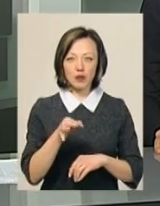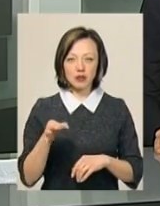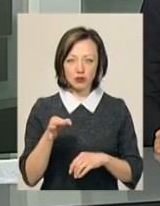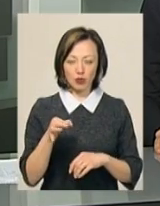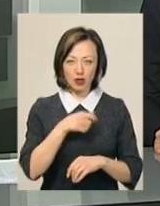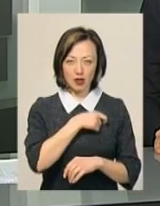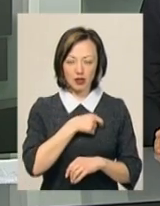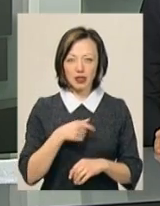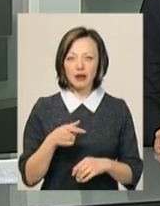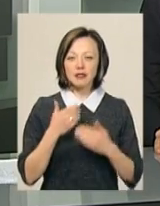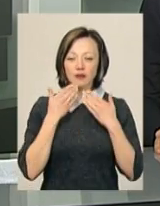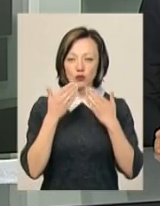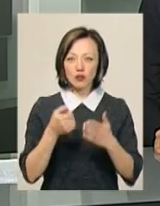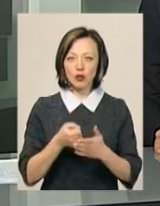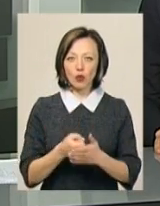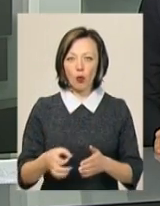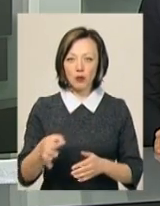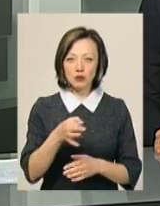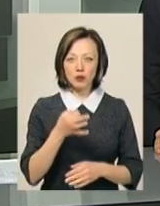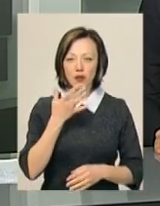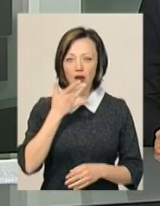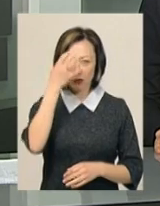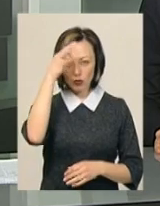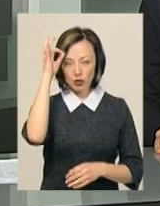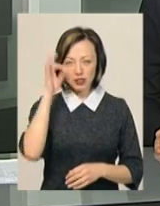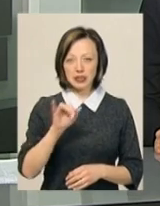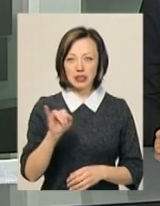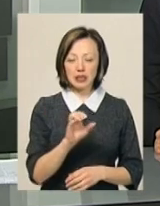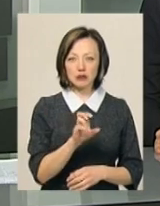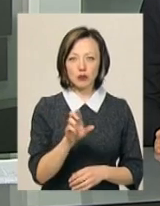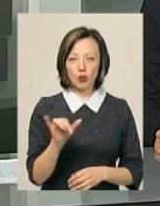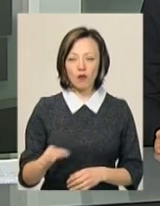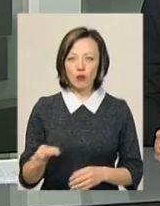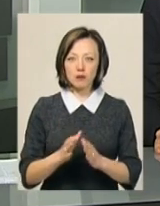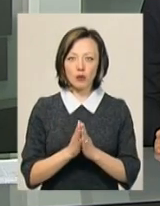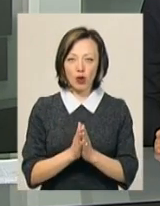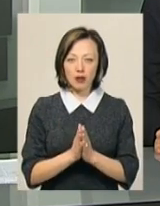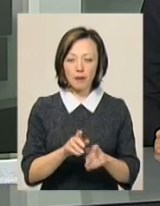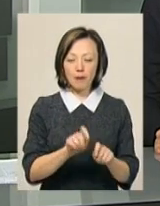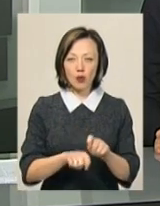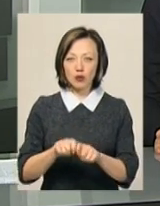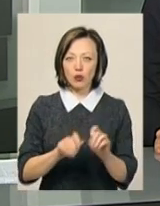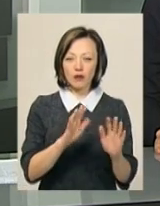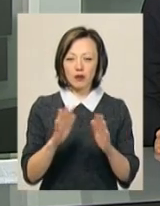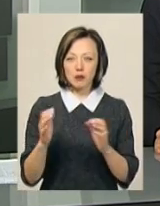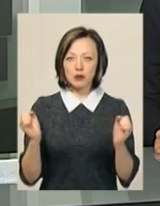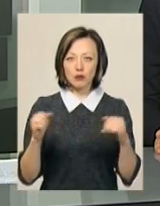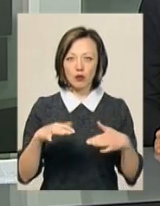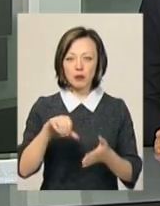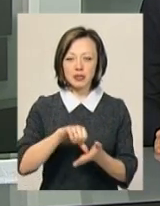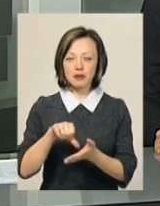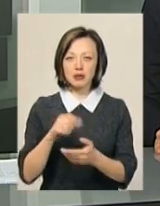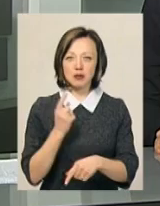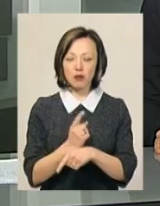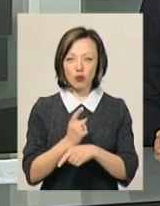Обранець звернувся до обласної нацполіції та Служби безпеки України в області з проханням моніторити випадки зборів представників